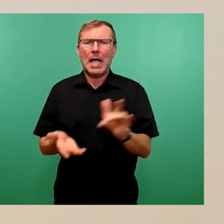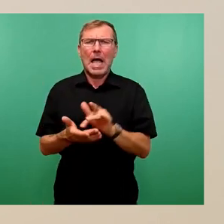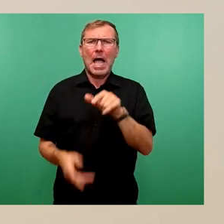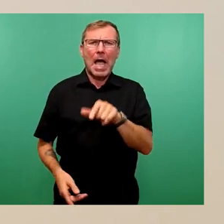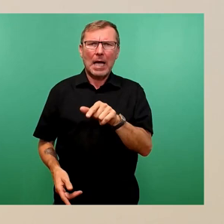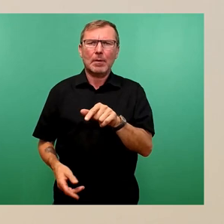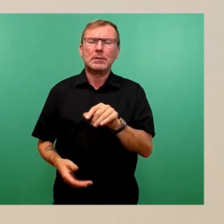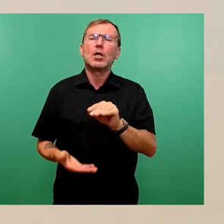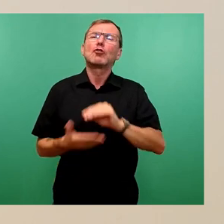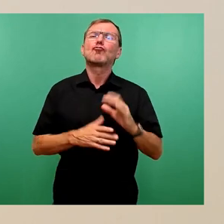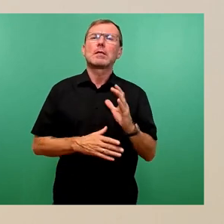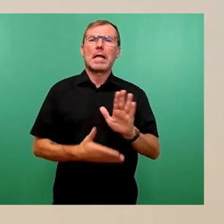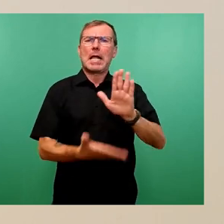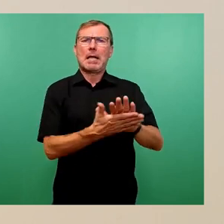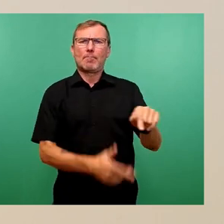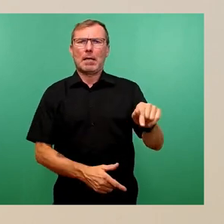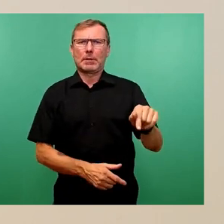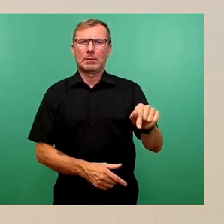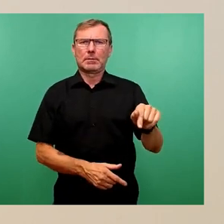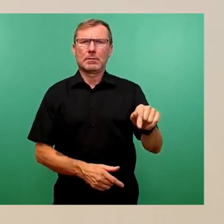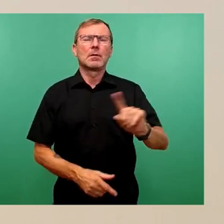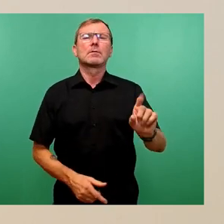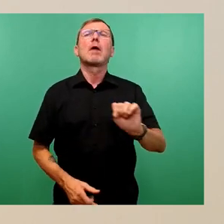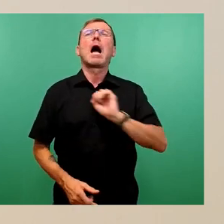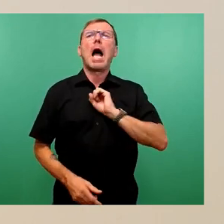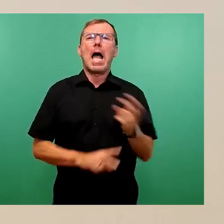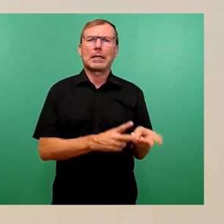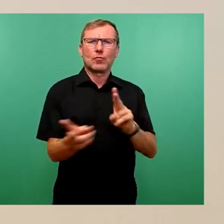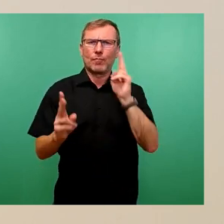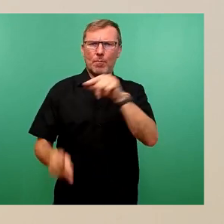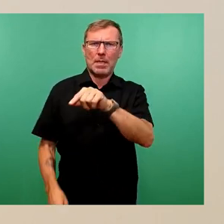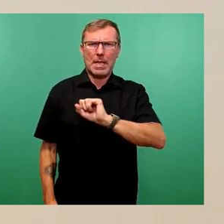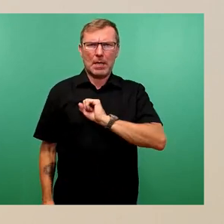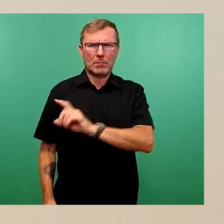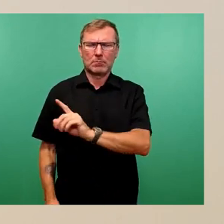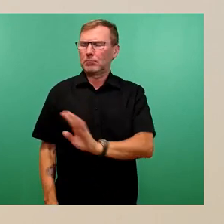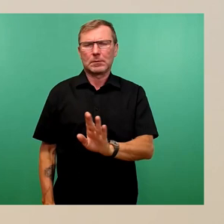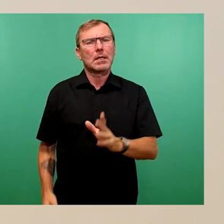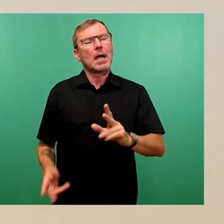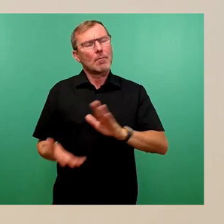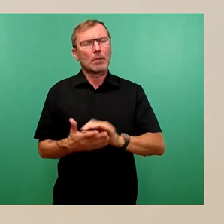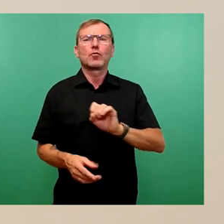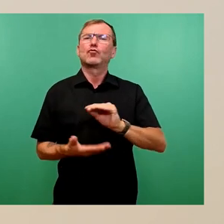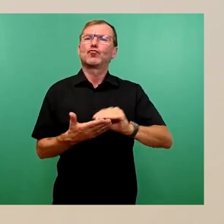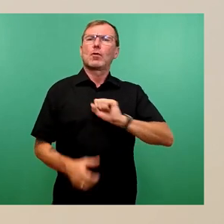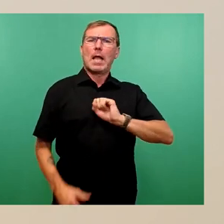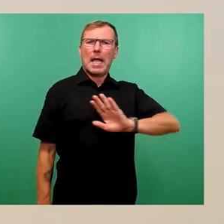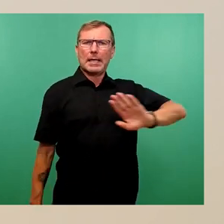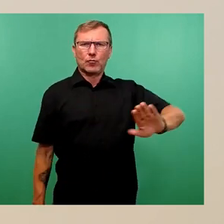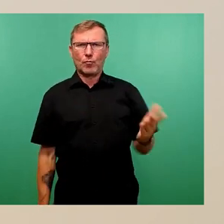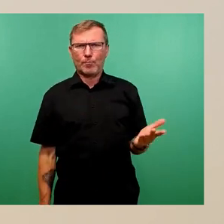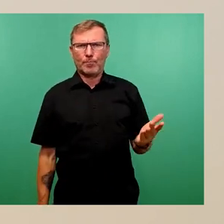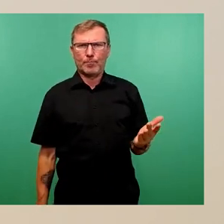Schulträgers bleiben und jetzt nicht im Eigentum der Lehrkräfte sind und diese dann demzufolge auch